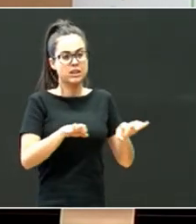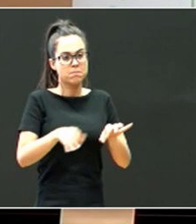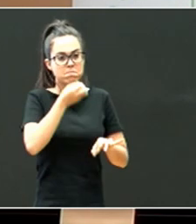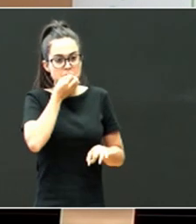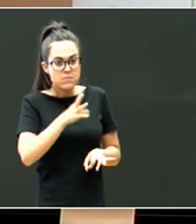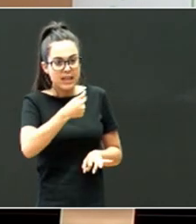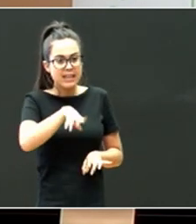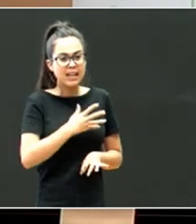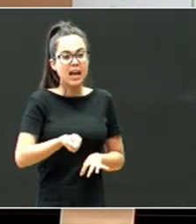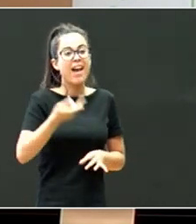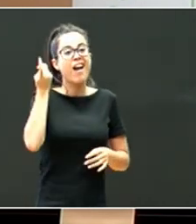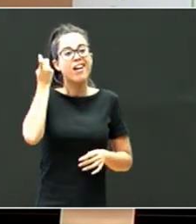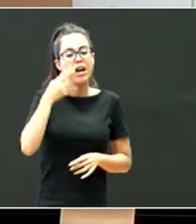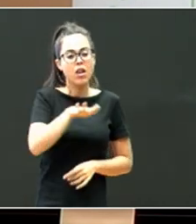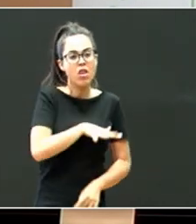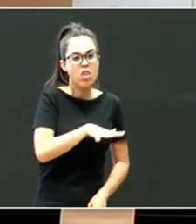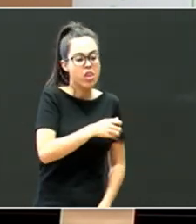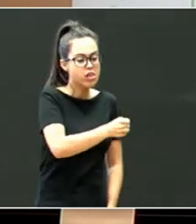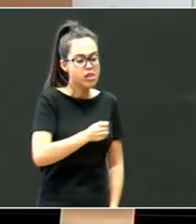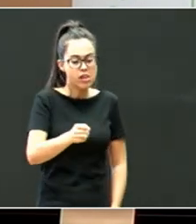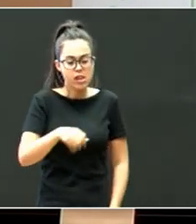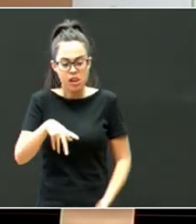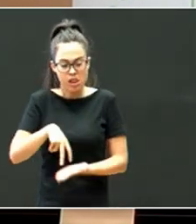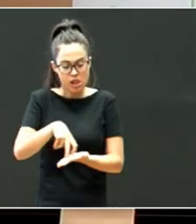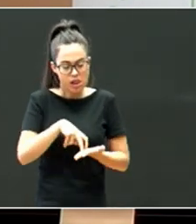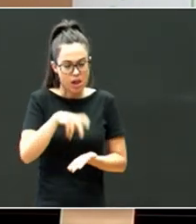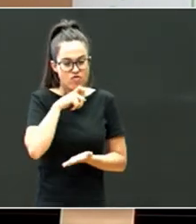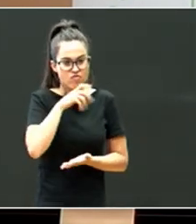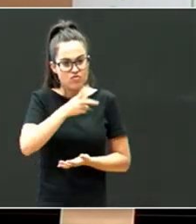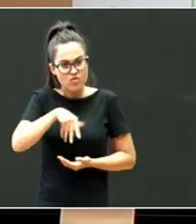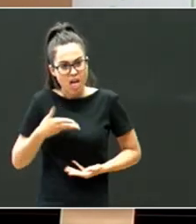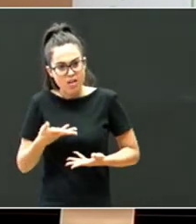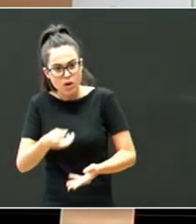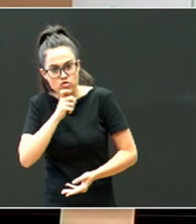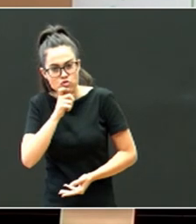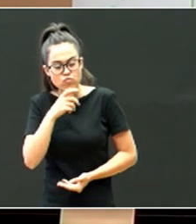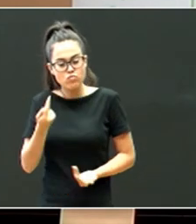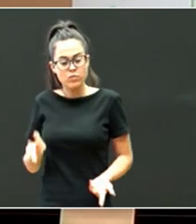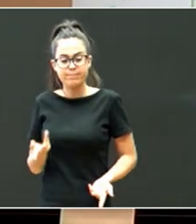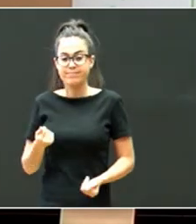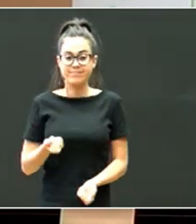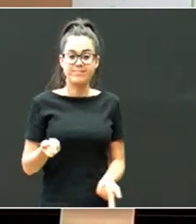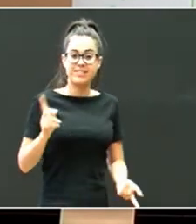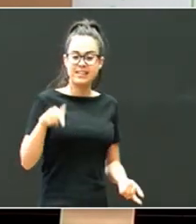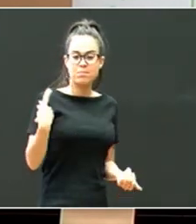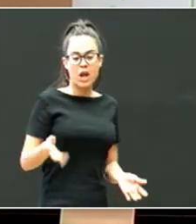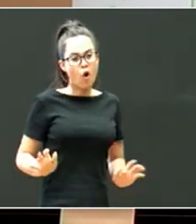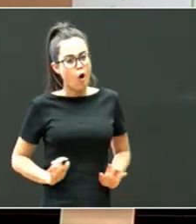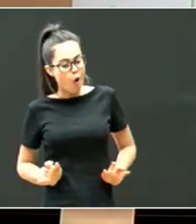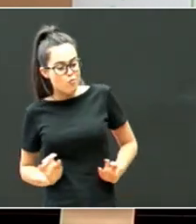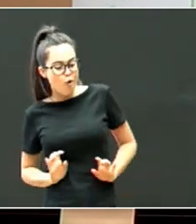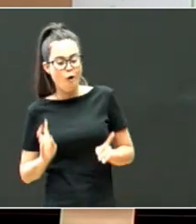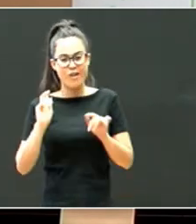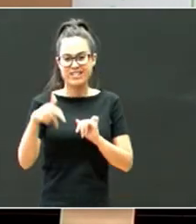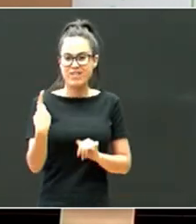katzen detik kaslea, nola laguntzen diot, nola urbitzen nazen, eta, humore eta gozatuz bebai pixkat, eskotan